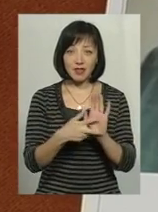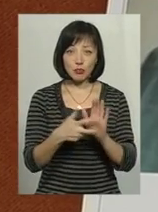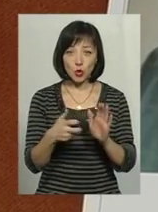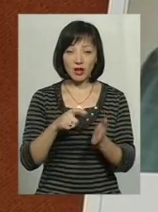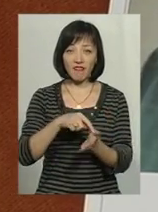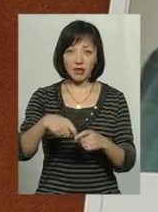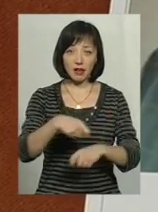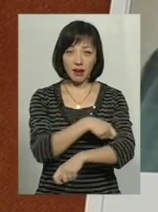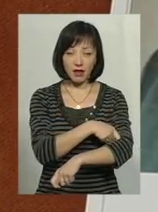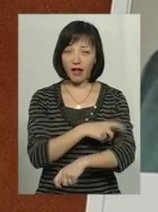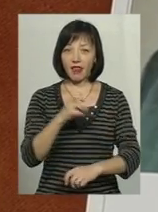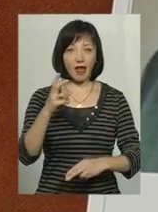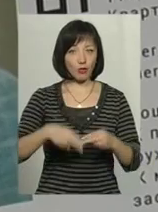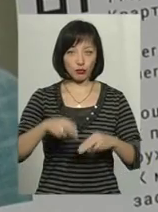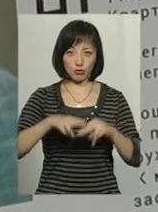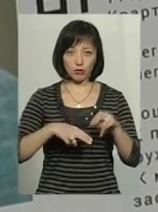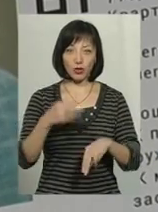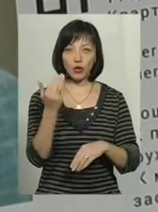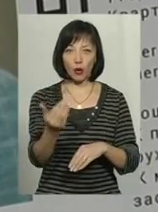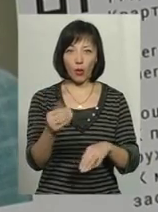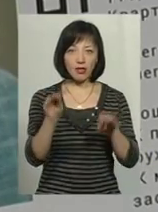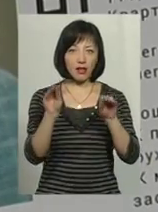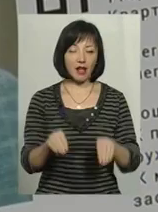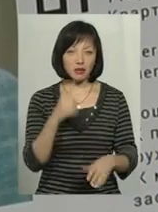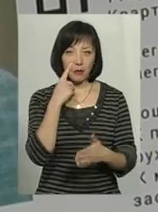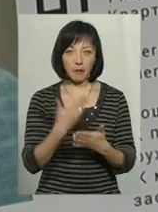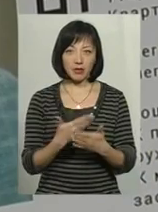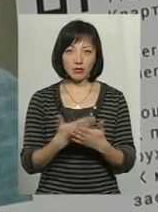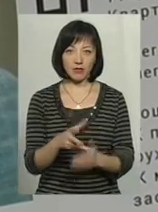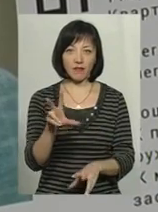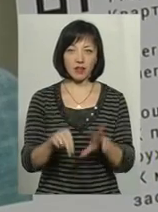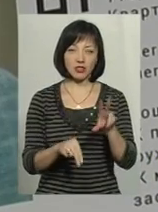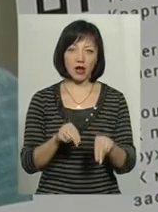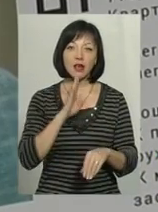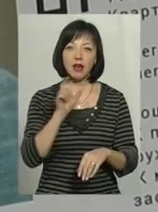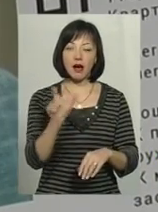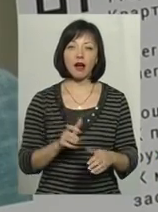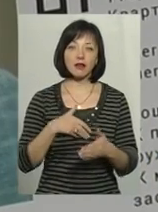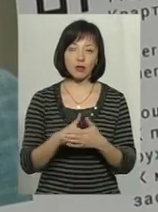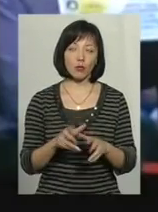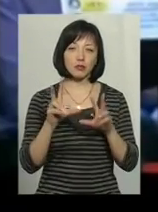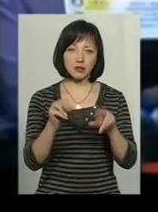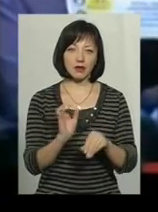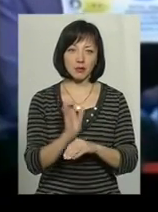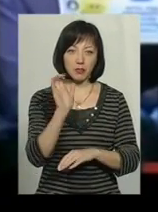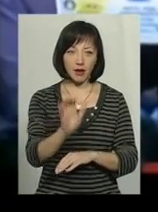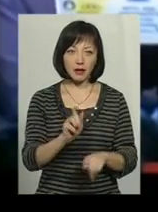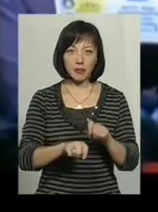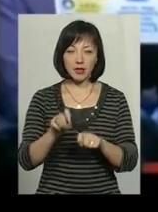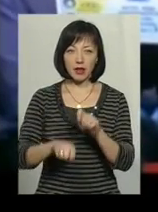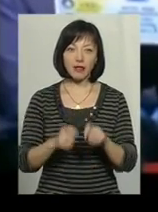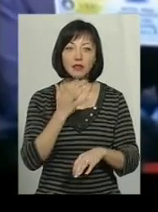у Мельниченка не добудовані. Його декларація підозріла, вважає активістка Альона Береза, і обіцяє відправити її на перевірку до